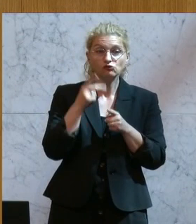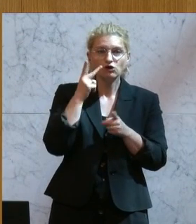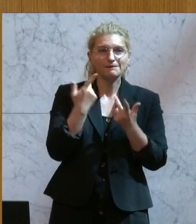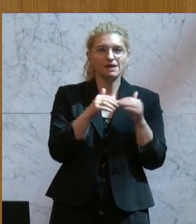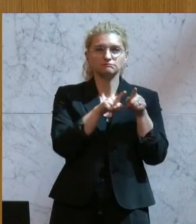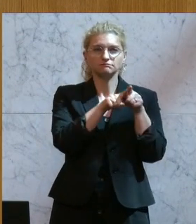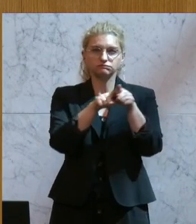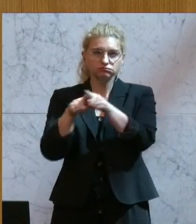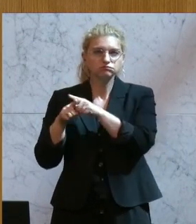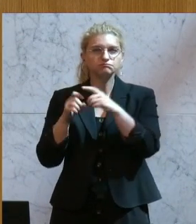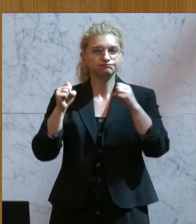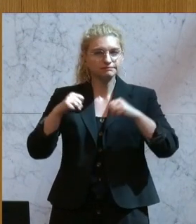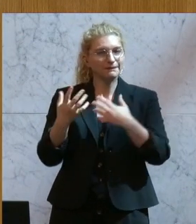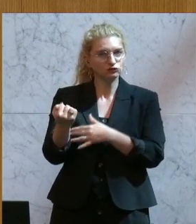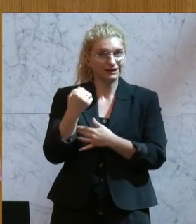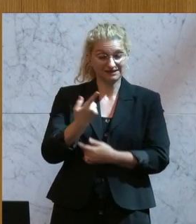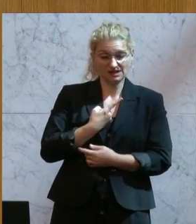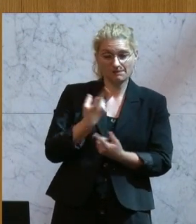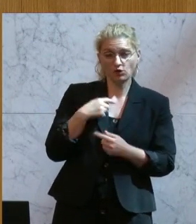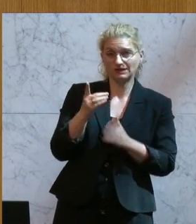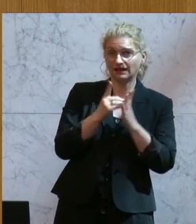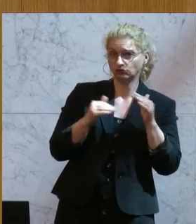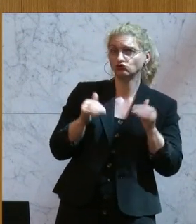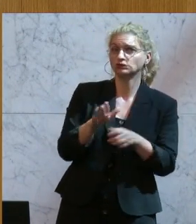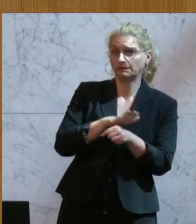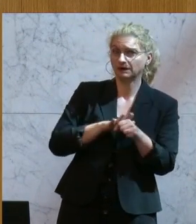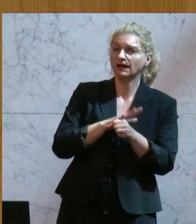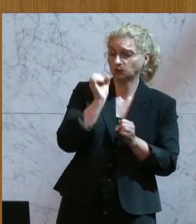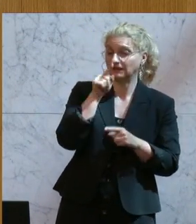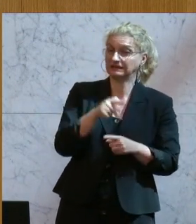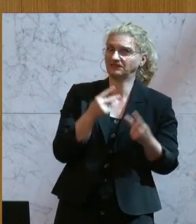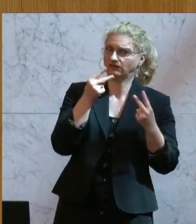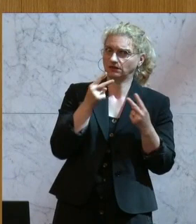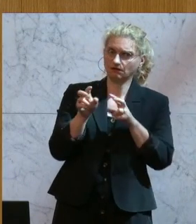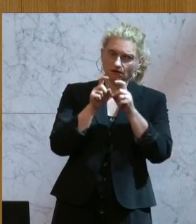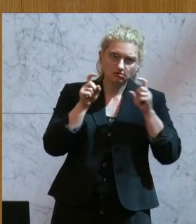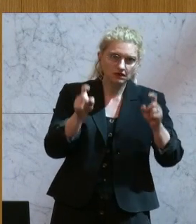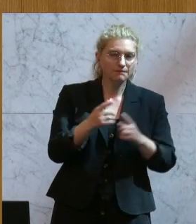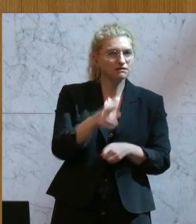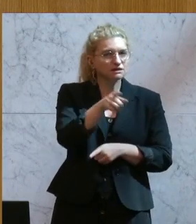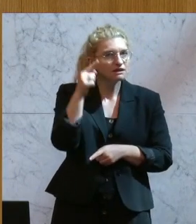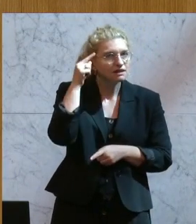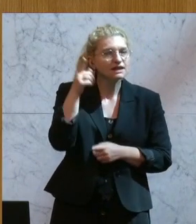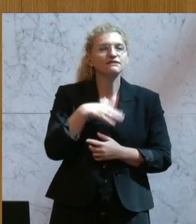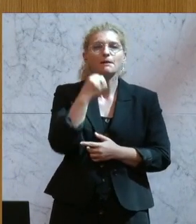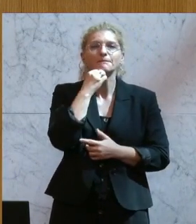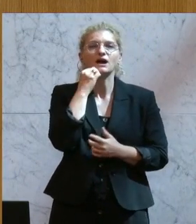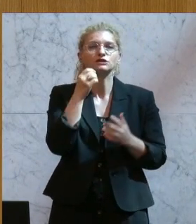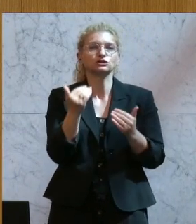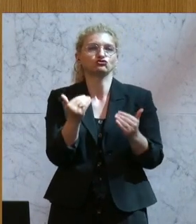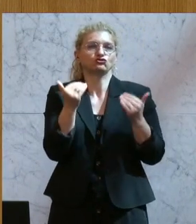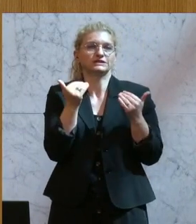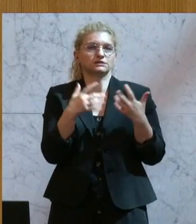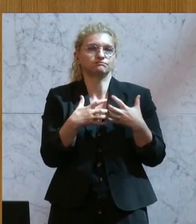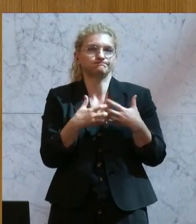stärken. Und ich komme selbst aus dem Datenschutzbereich. Das ist natürlich eines, ein wichtiges Anliegen. Denkt man nur an die Aufhebung des Privacy Shields und die